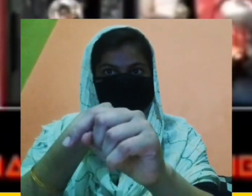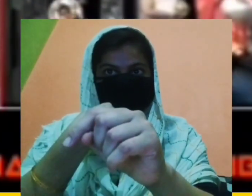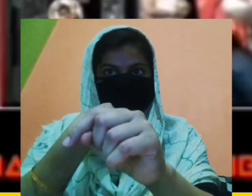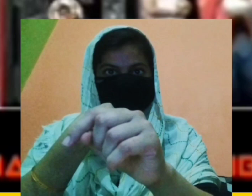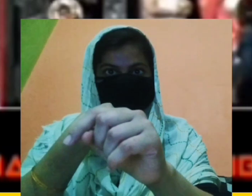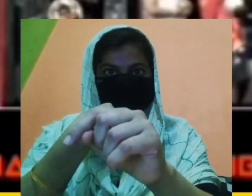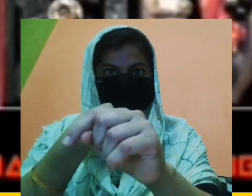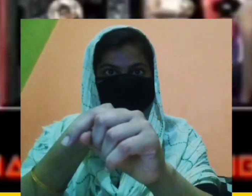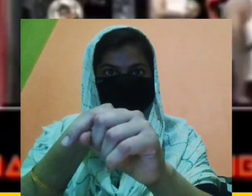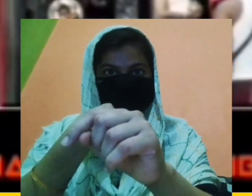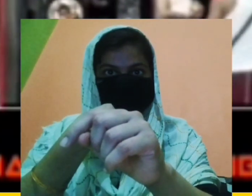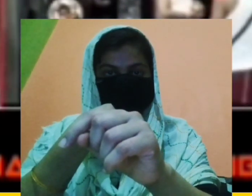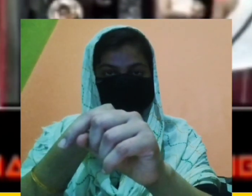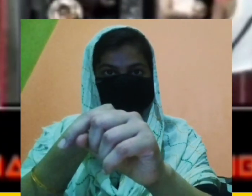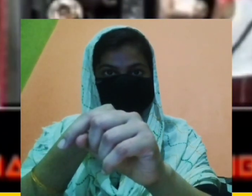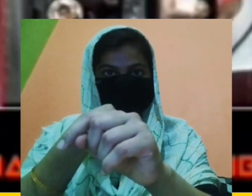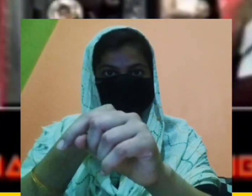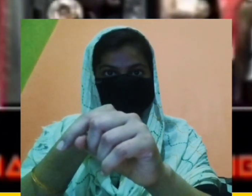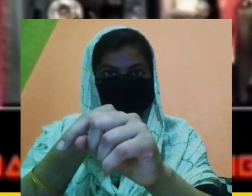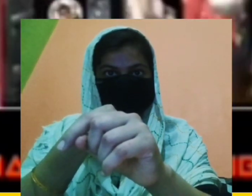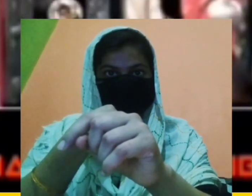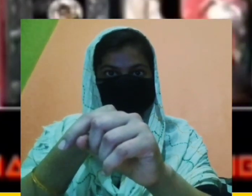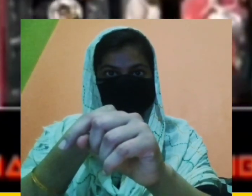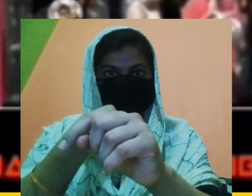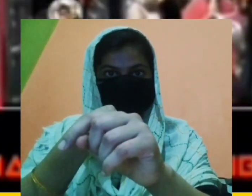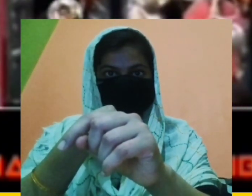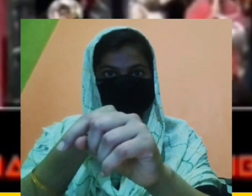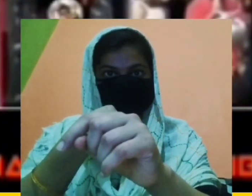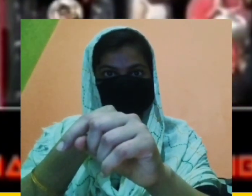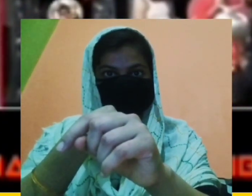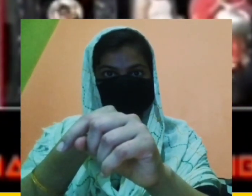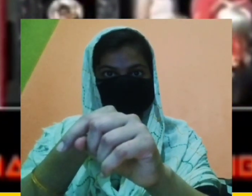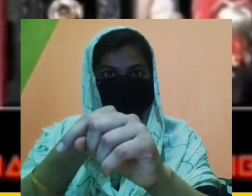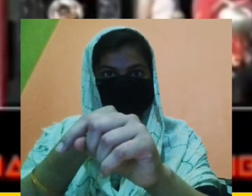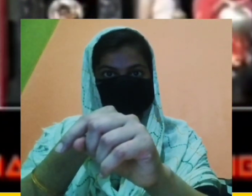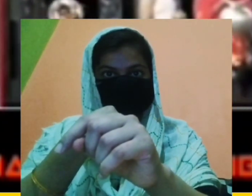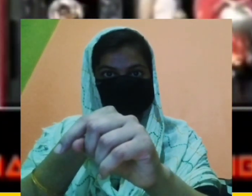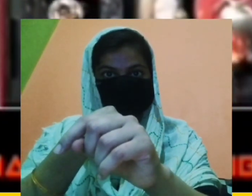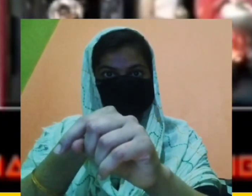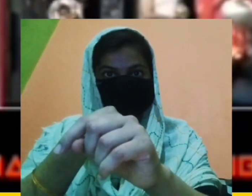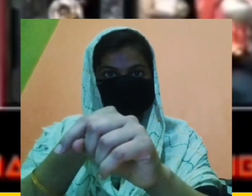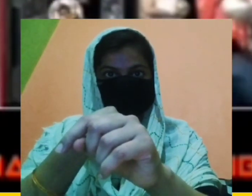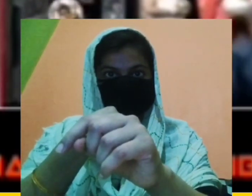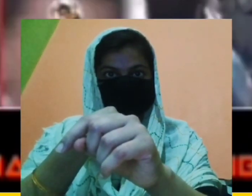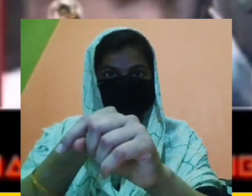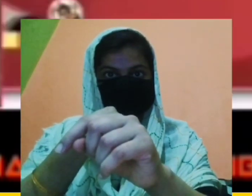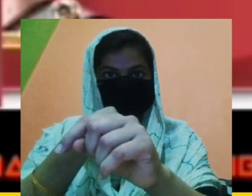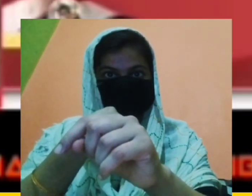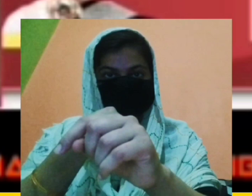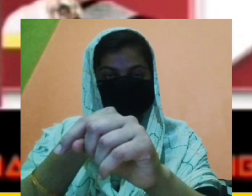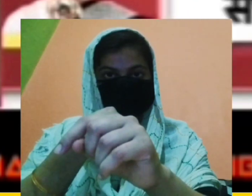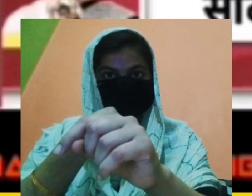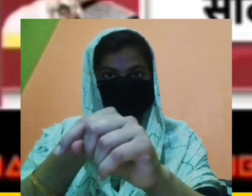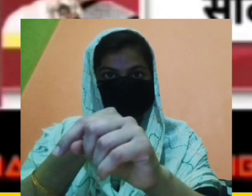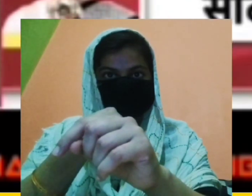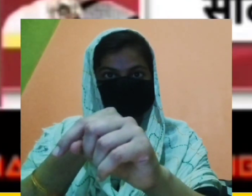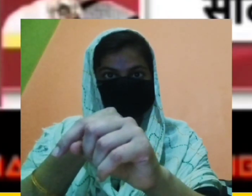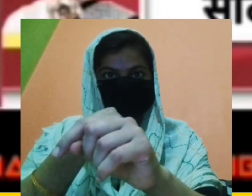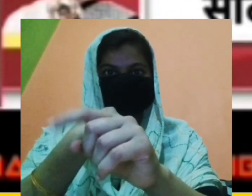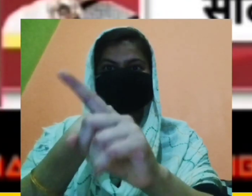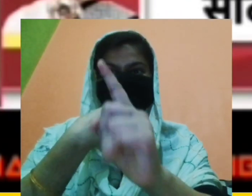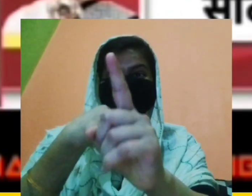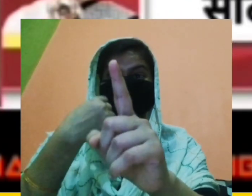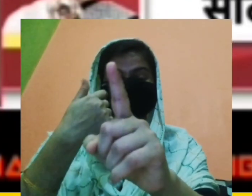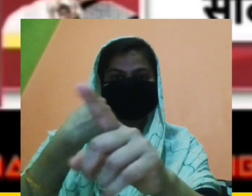थिनी